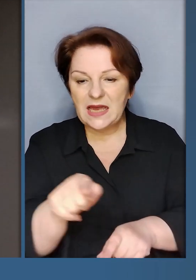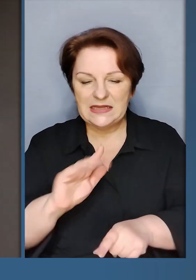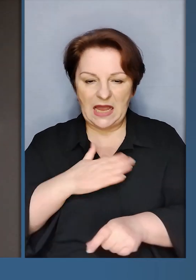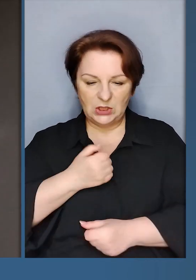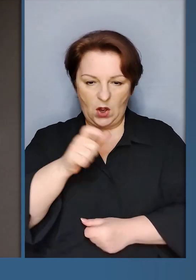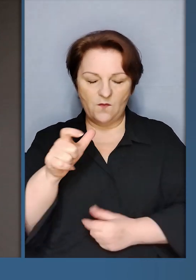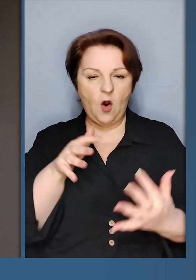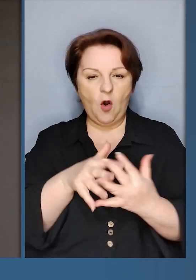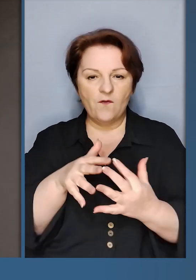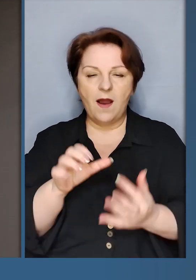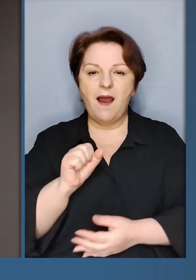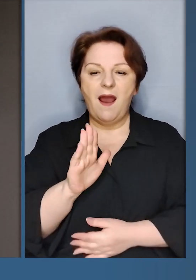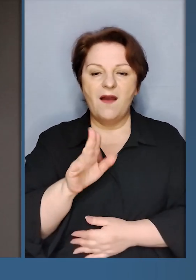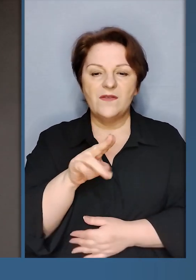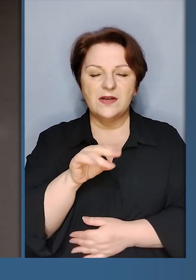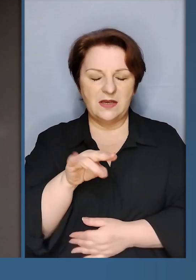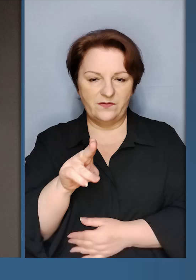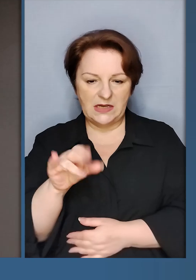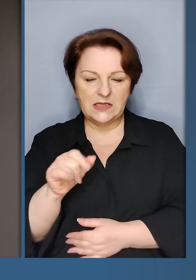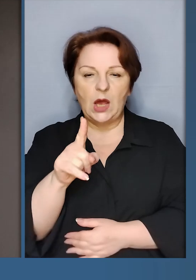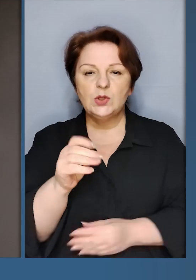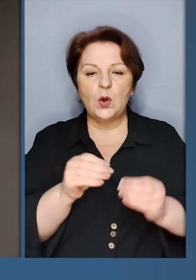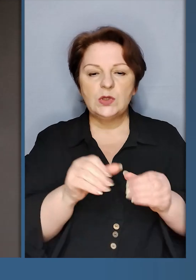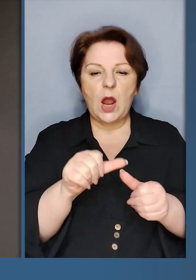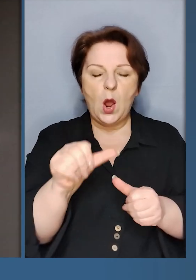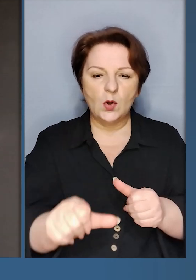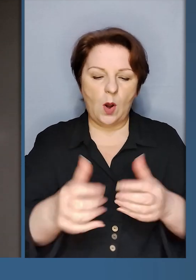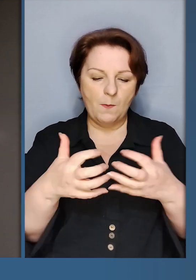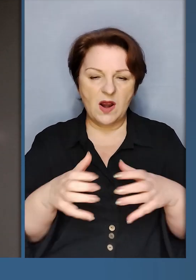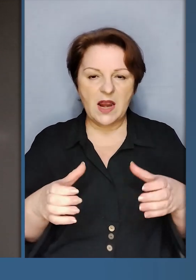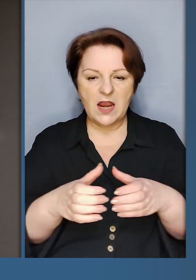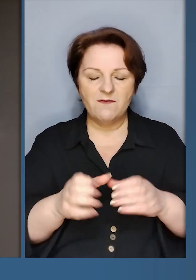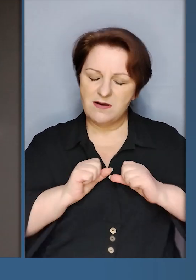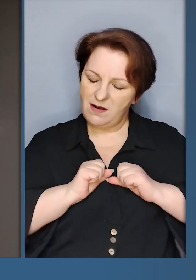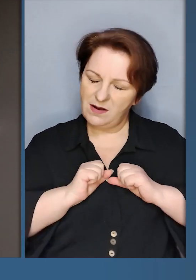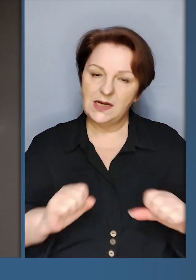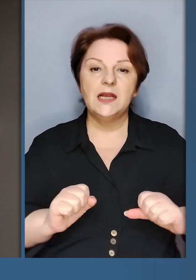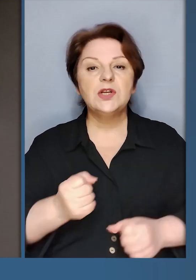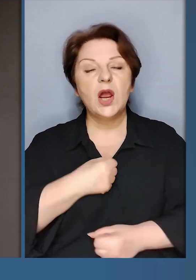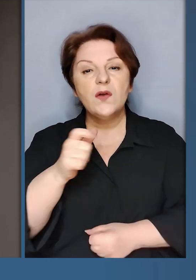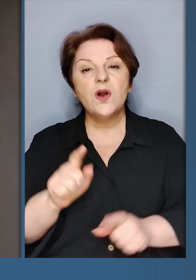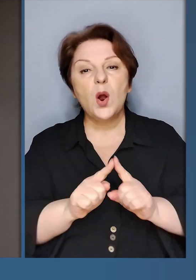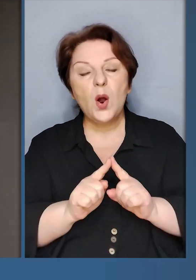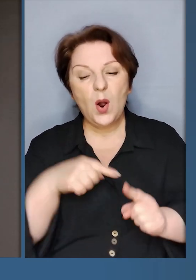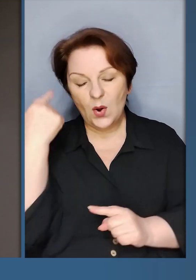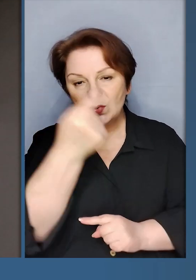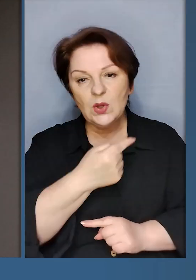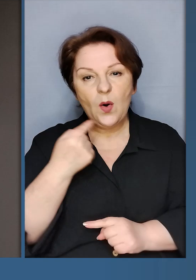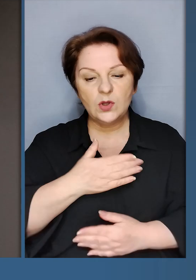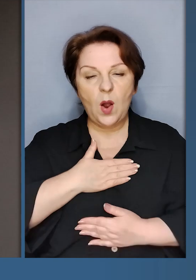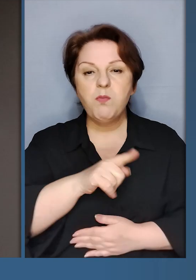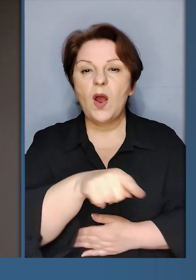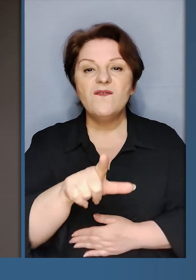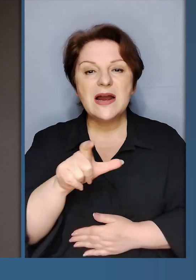наших воїнів на фронті в Автівці. 110 окремо організована бригада, героїчні воїни.